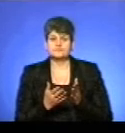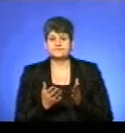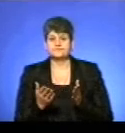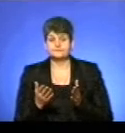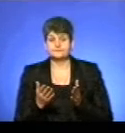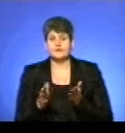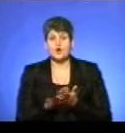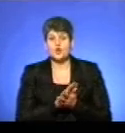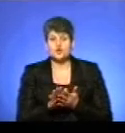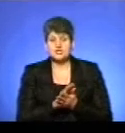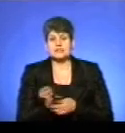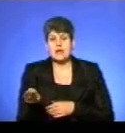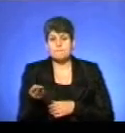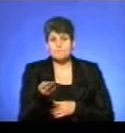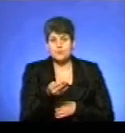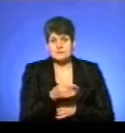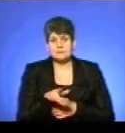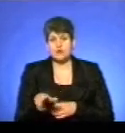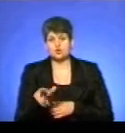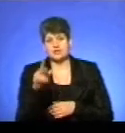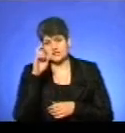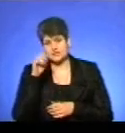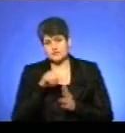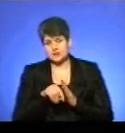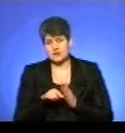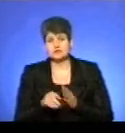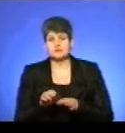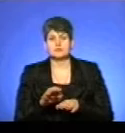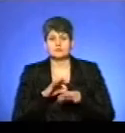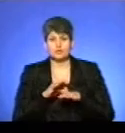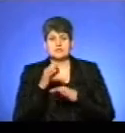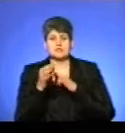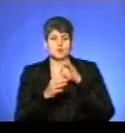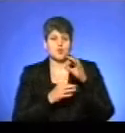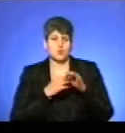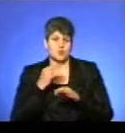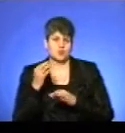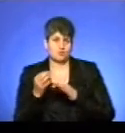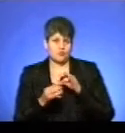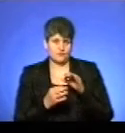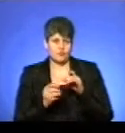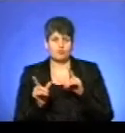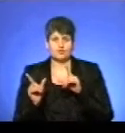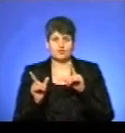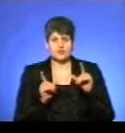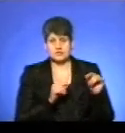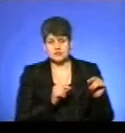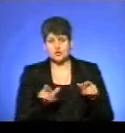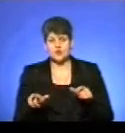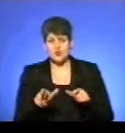Очистка, посипка доріг державного значення відбувається круглодобово, проїзд дорогами